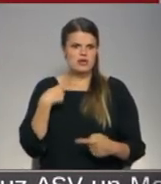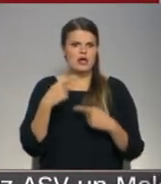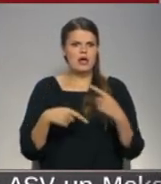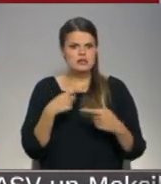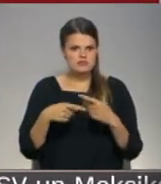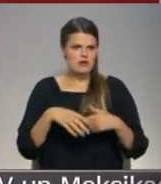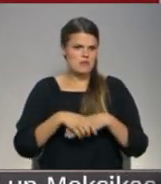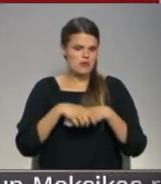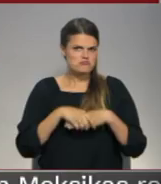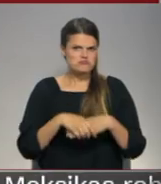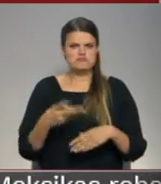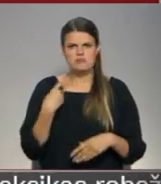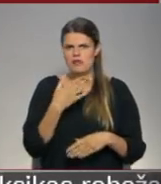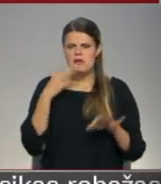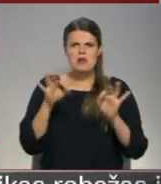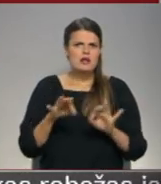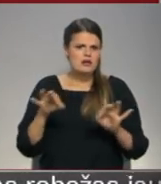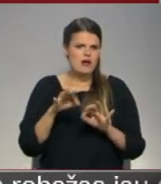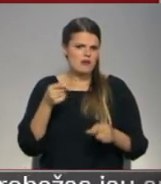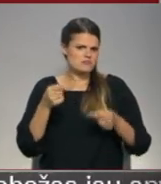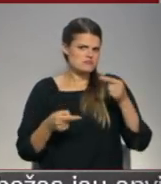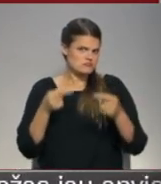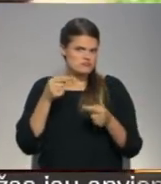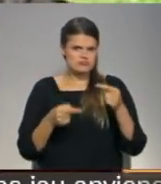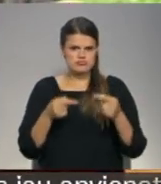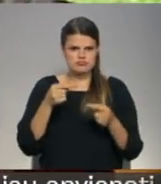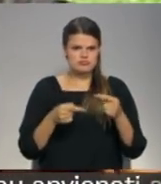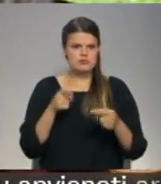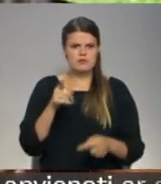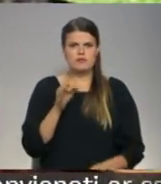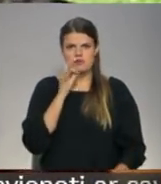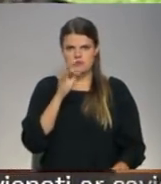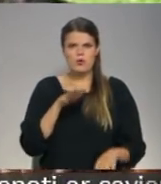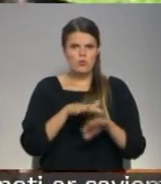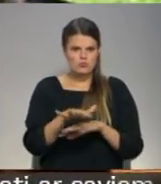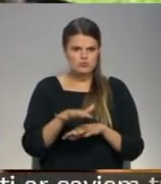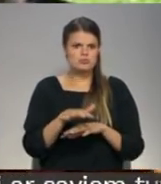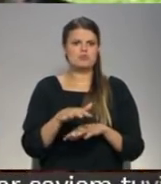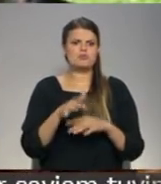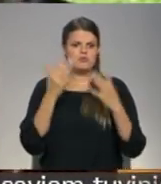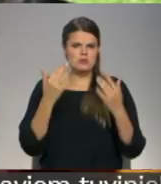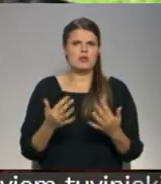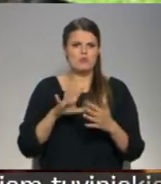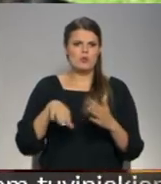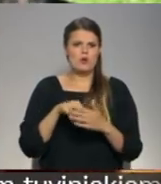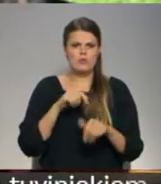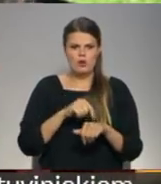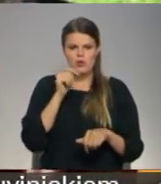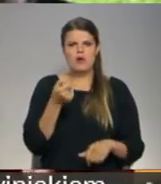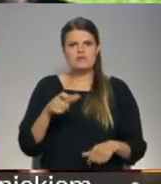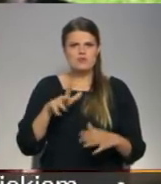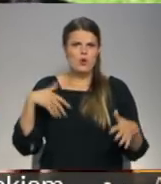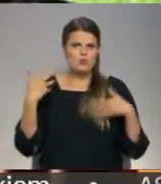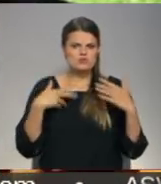spied roku. Mums nebija nekāds naits savās par pādēk kā stādi. Ingūna atzīst, ka uzbrukuma fiziskās seks joprojām jūt, bet visvairāk